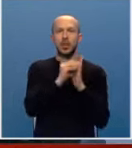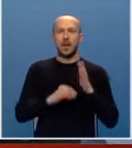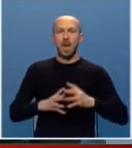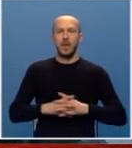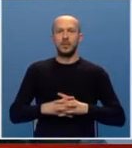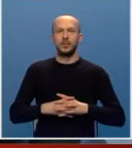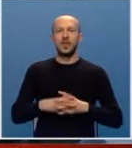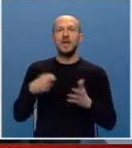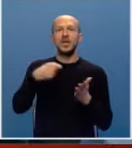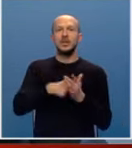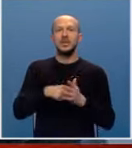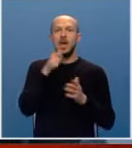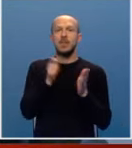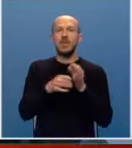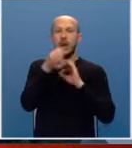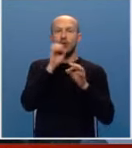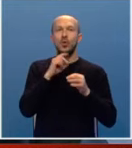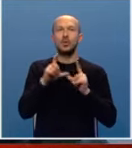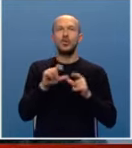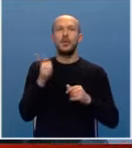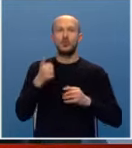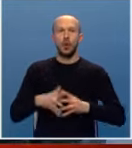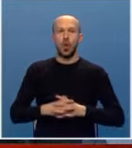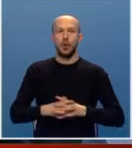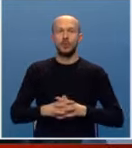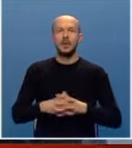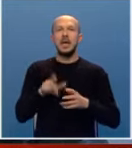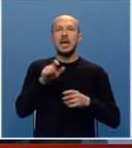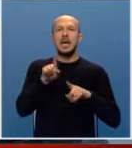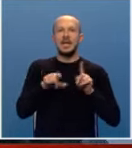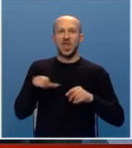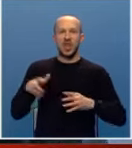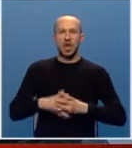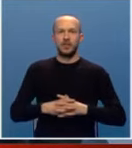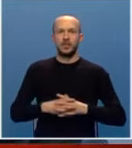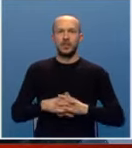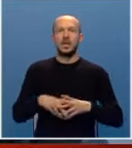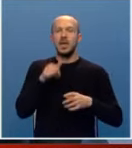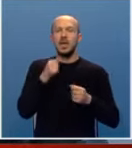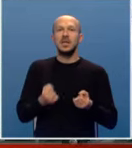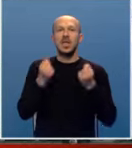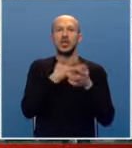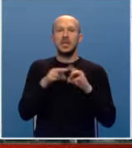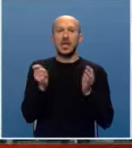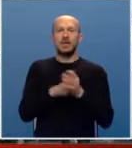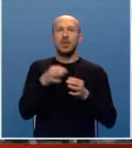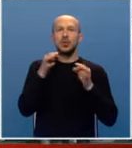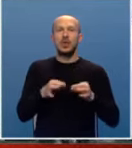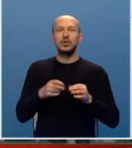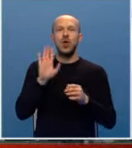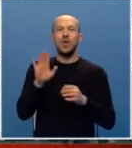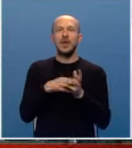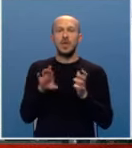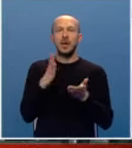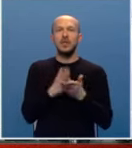finansira i nabavlja lijekove koje su prevodshodno rijetki i teški za nabaviti. Procijenjuje se da će za